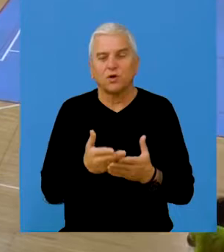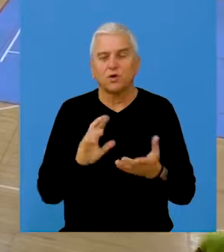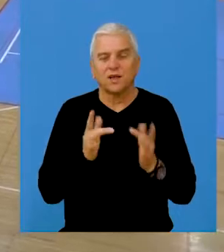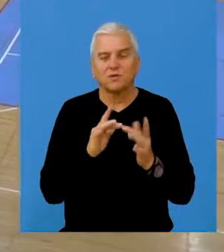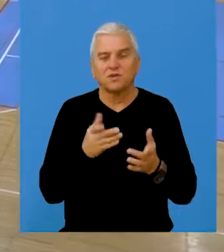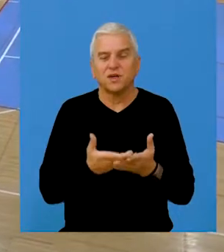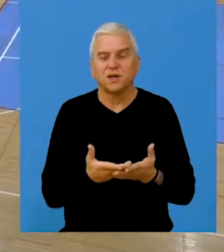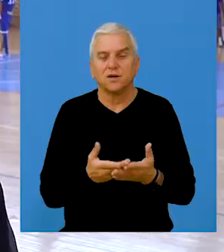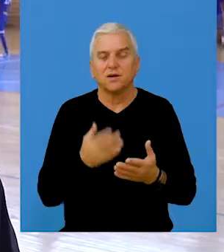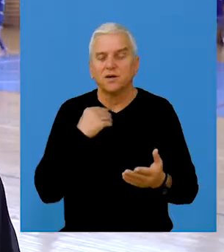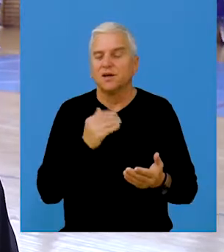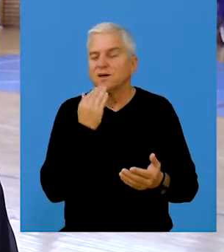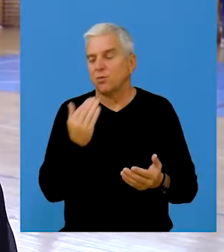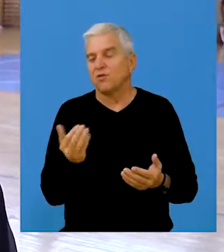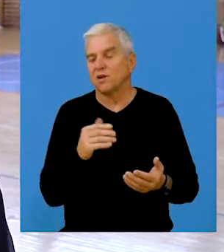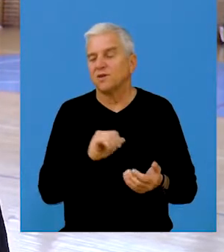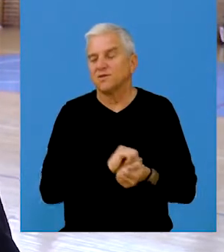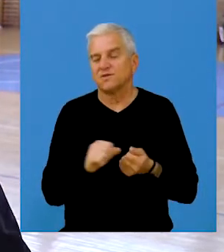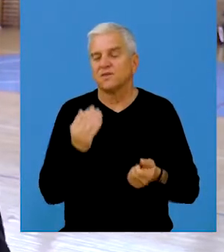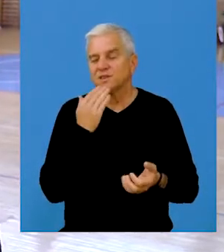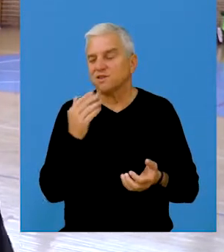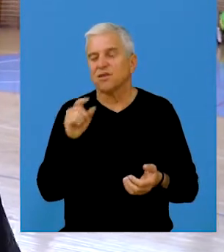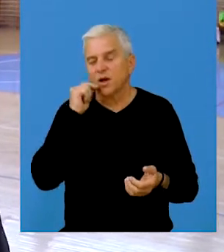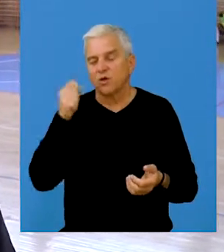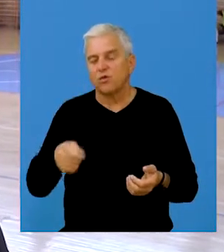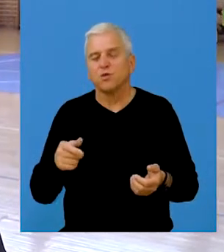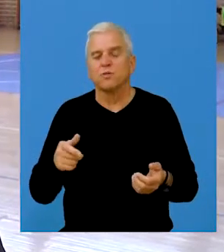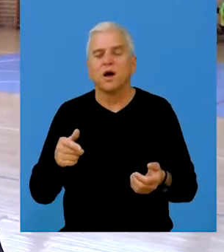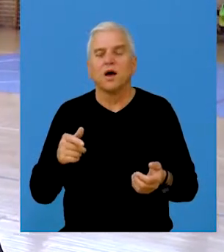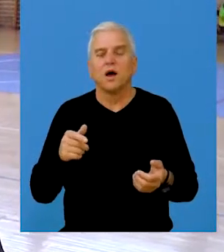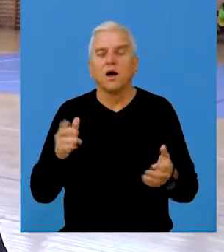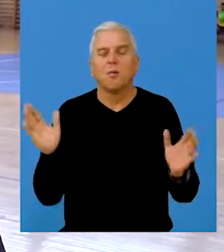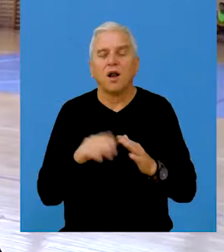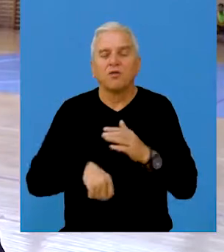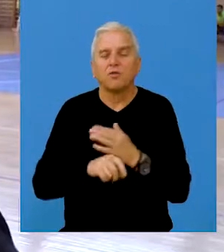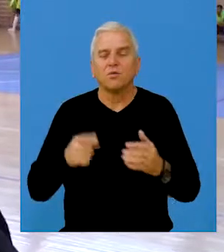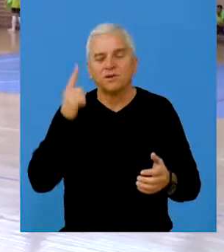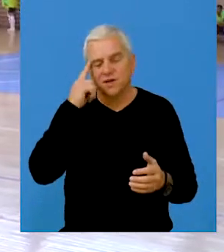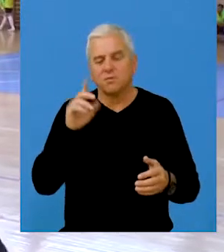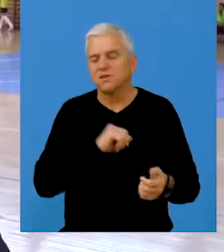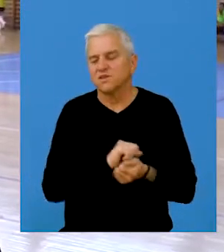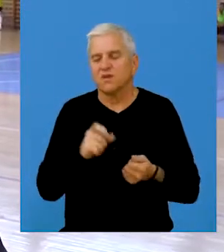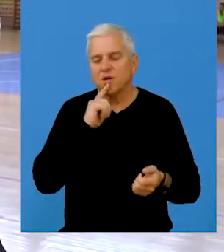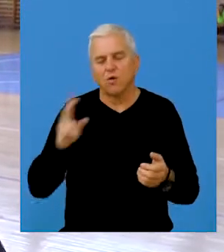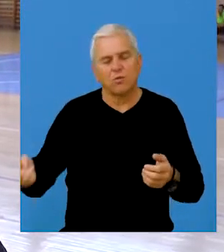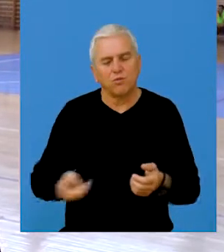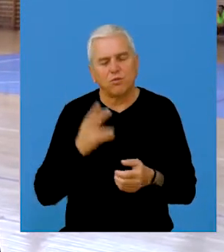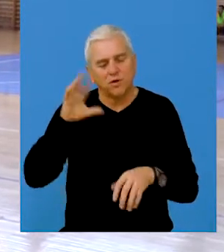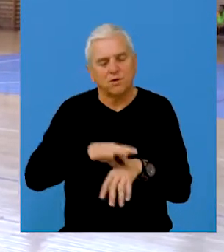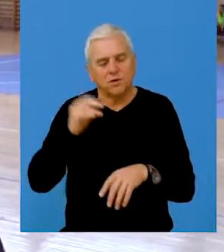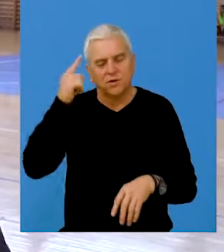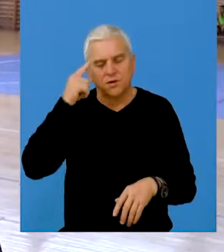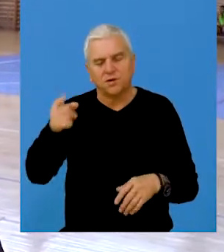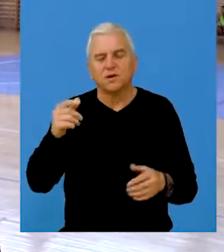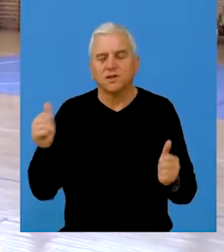karaktera, je za svu pohvalu. Zahvaljujem se još jednom ljudima iz kluba Malog futbola, zahvaljujem se Goranu Strajniću koji je sa tom